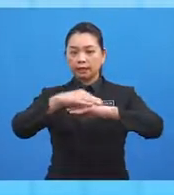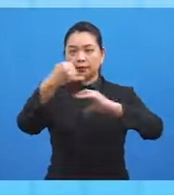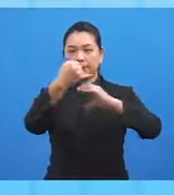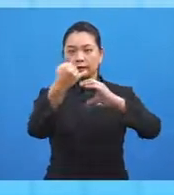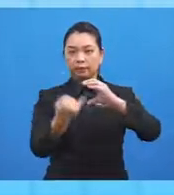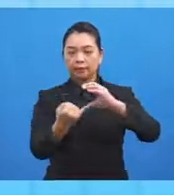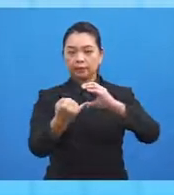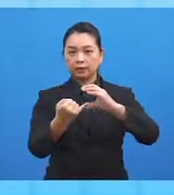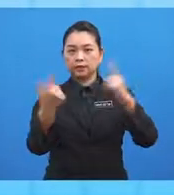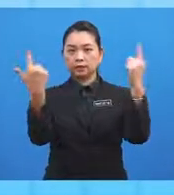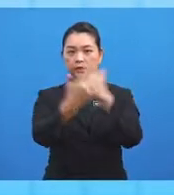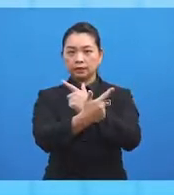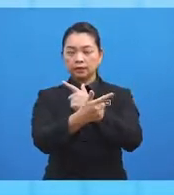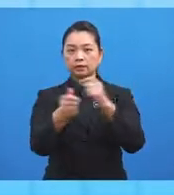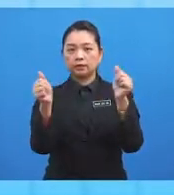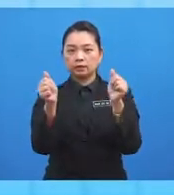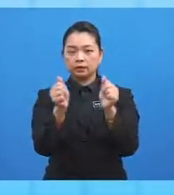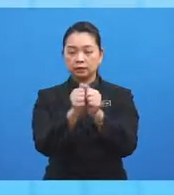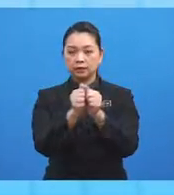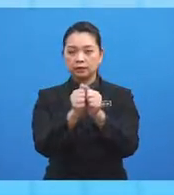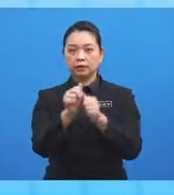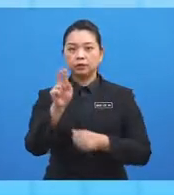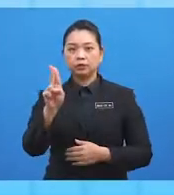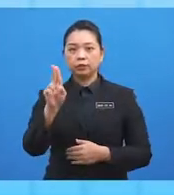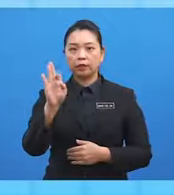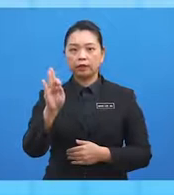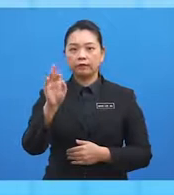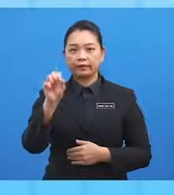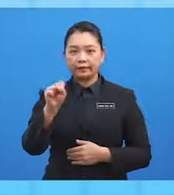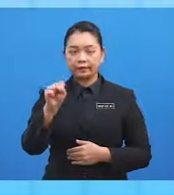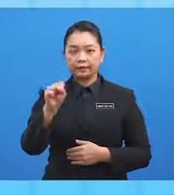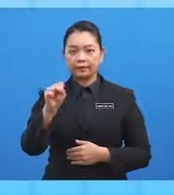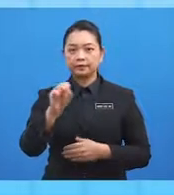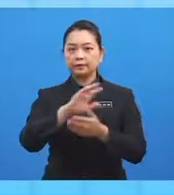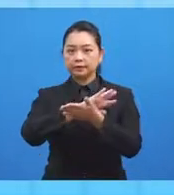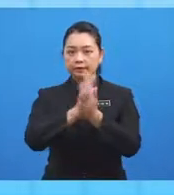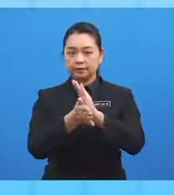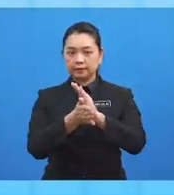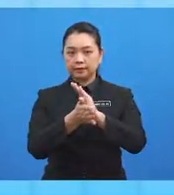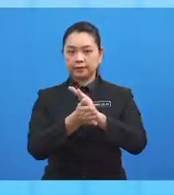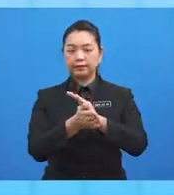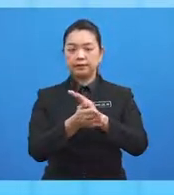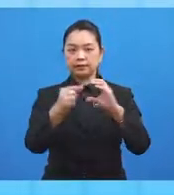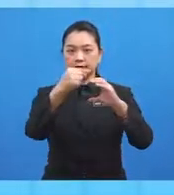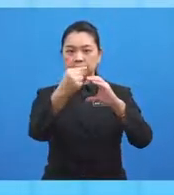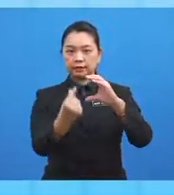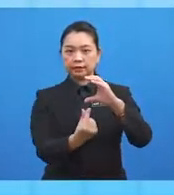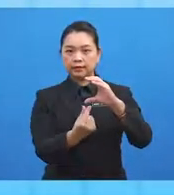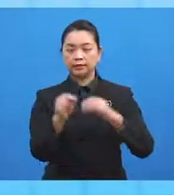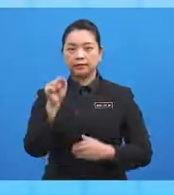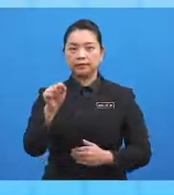bertentangan dengan meridian UFS, maka longitude titik K ialah